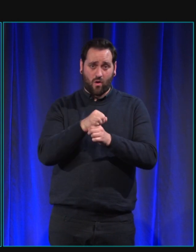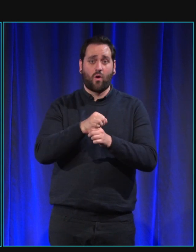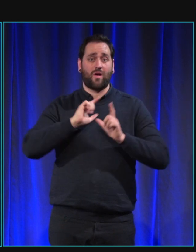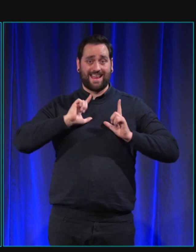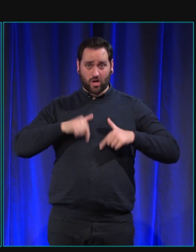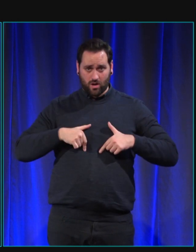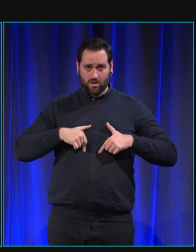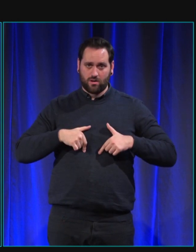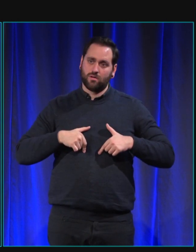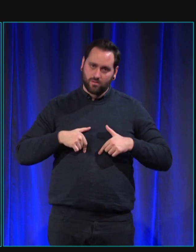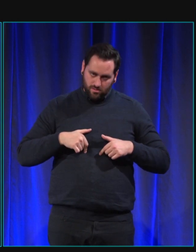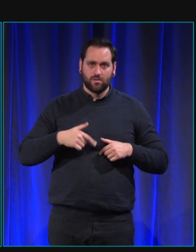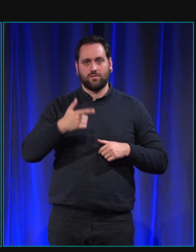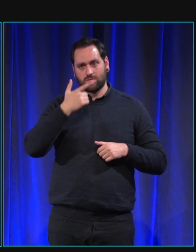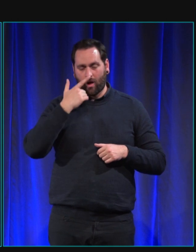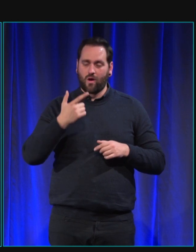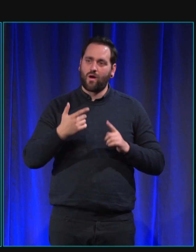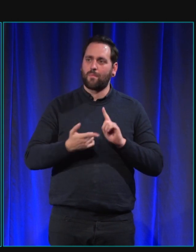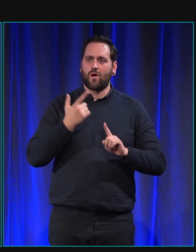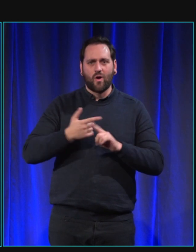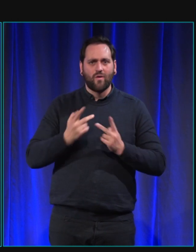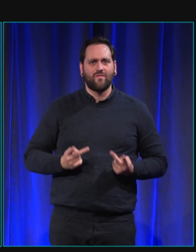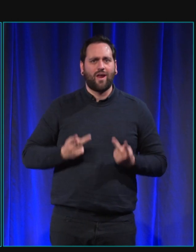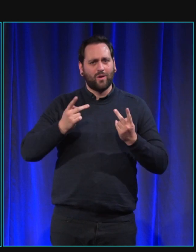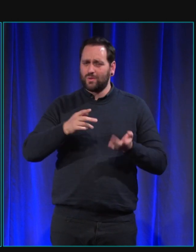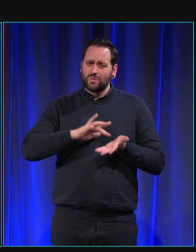pense mettre à l'honneur tous nos petits chiens qui ont été remis ces dernières années